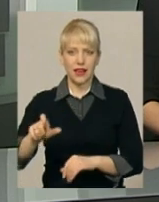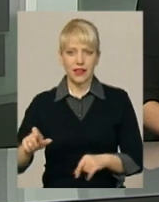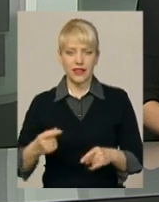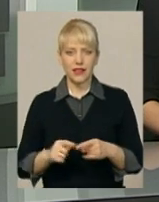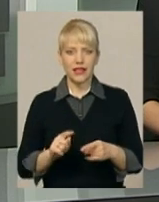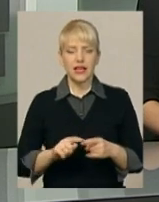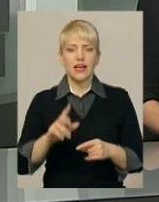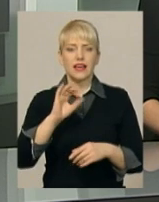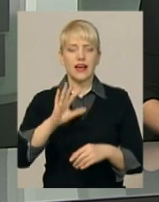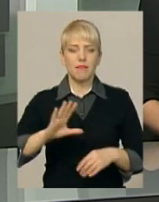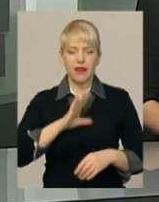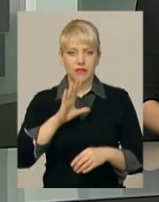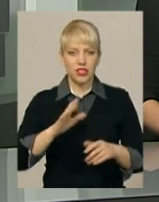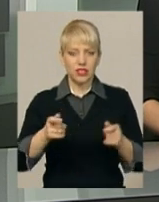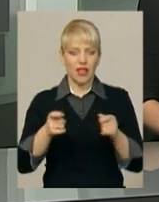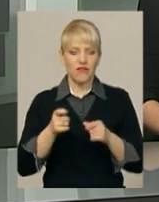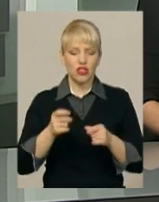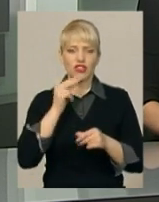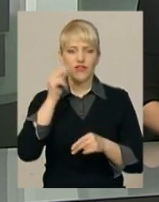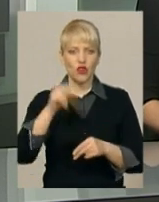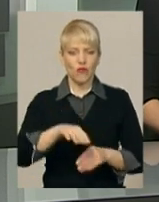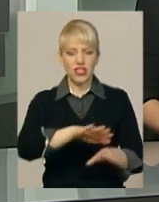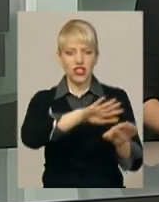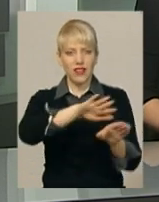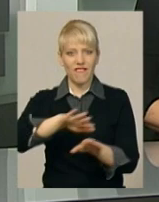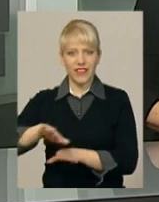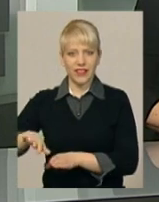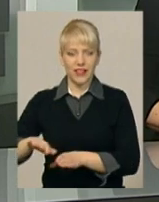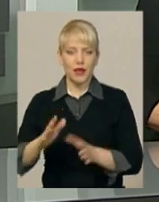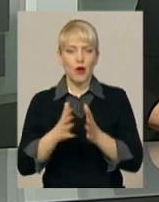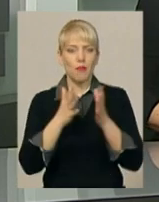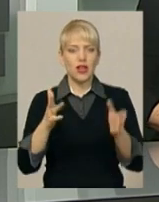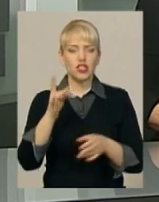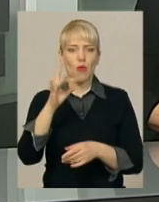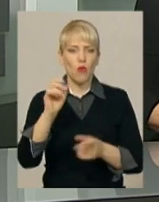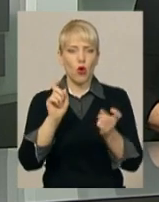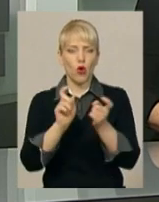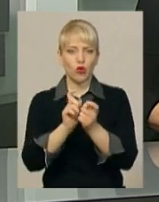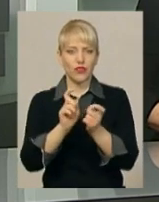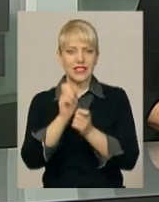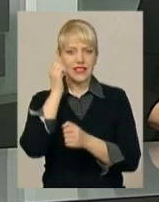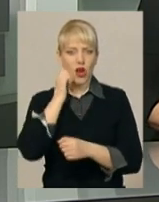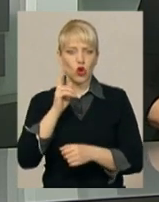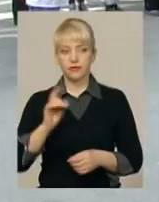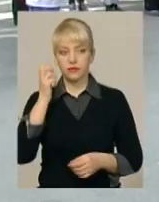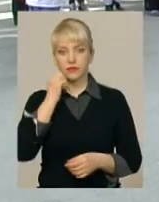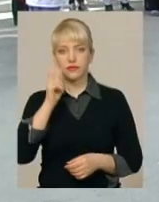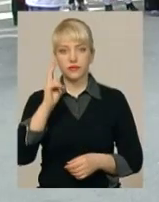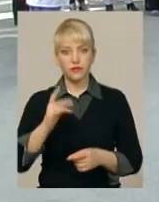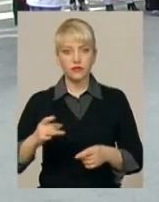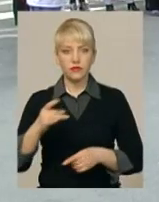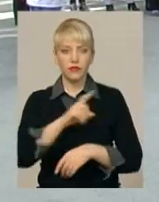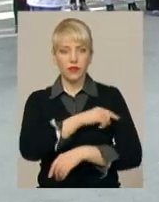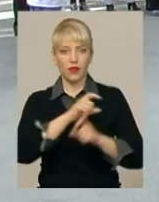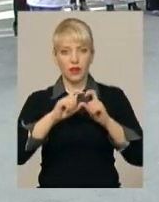Поліщук звинувачення відкидає. Більше про конфлікт у Старокостянтинівській районній лікарні розповість Юрій Курочка. Близько